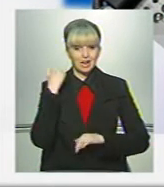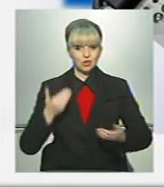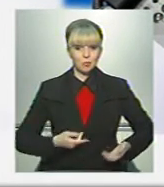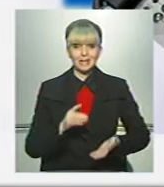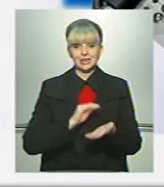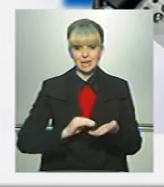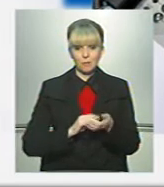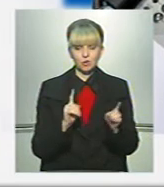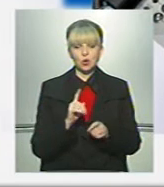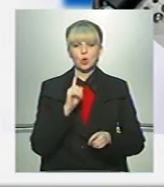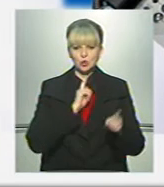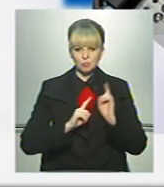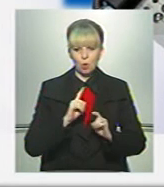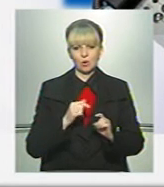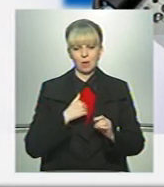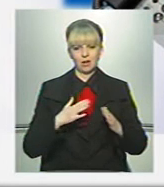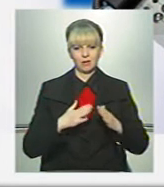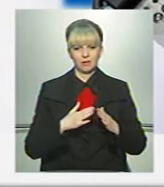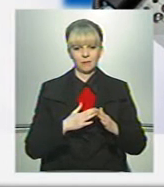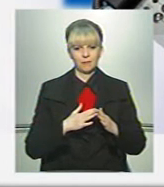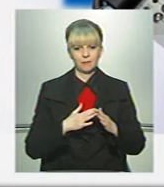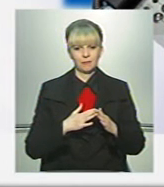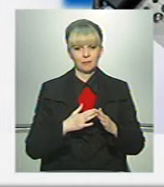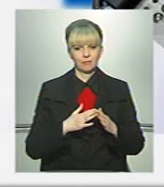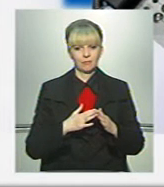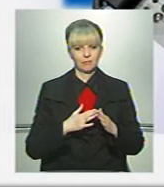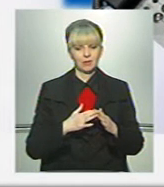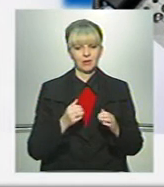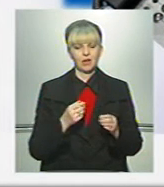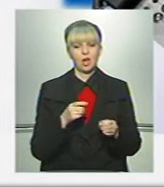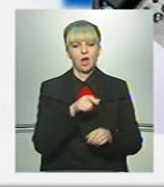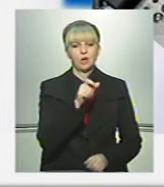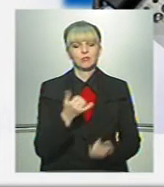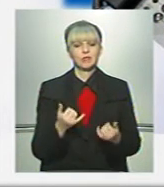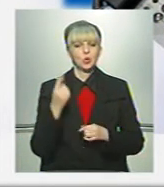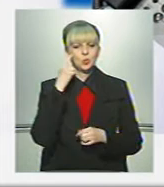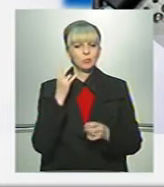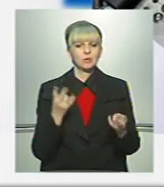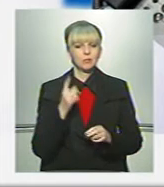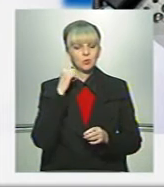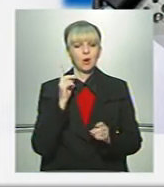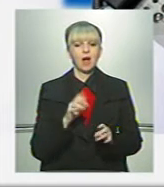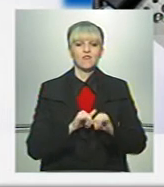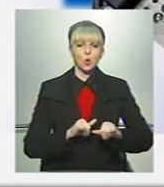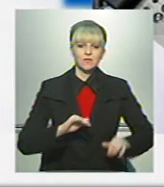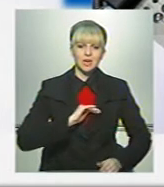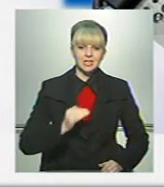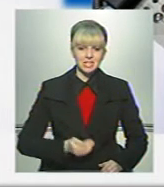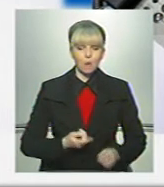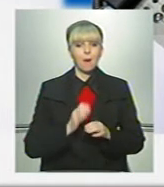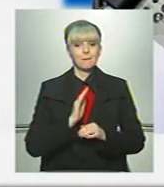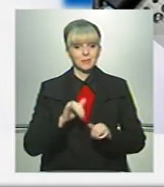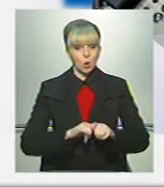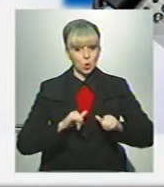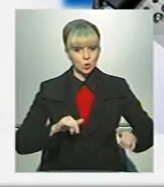написали, що збори у мене вдома. Можна сьогодні навіть слово говорити, відділяти. Сьогодні треба думати, як розвивати садгору, бо перспективи